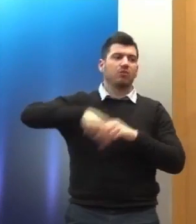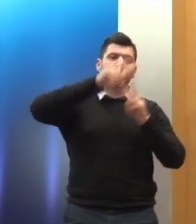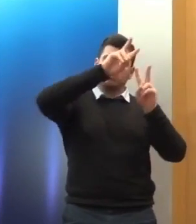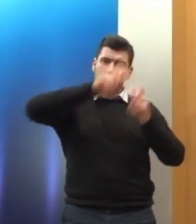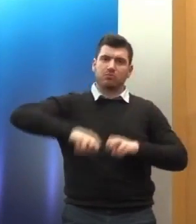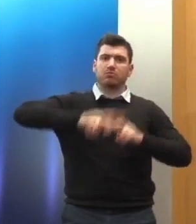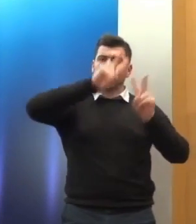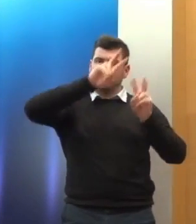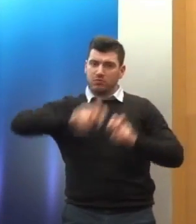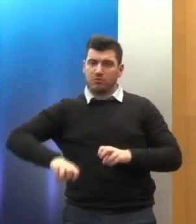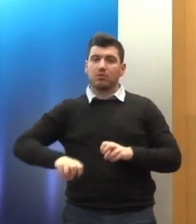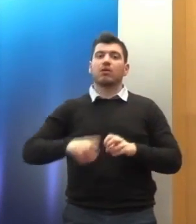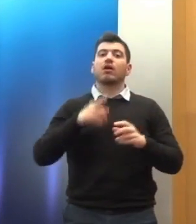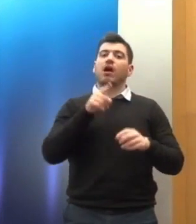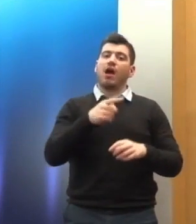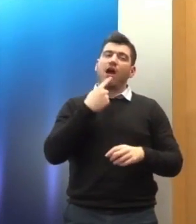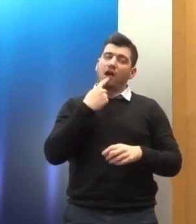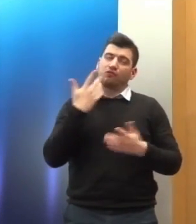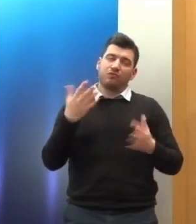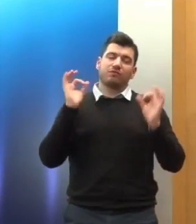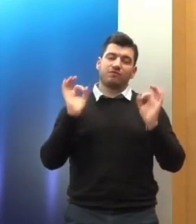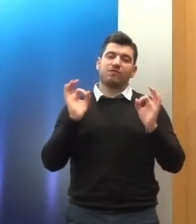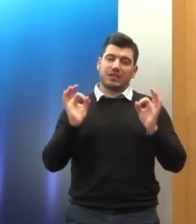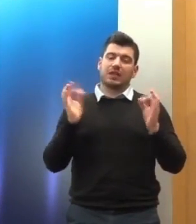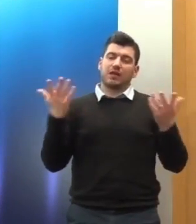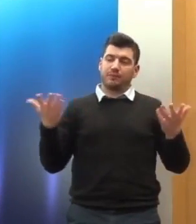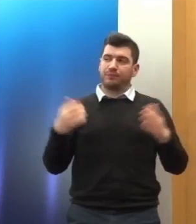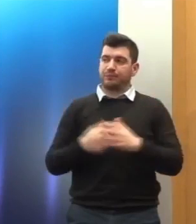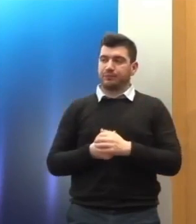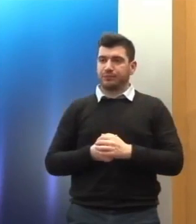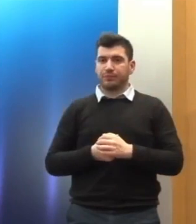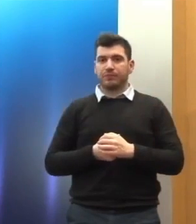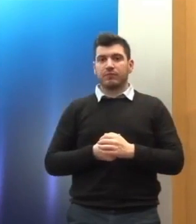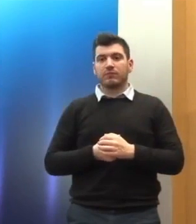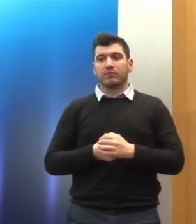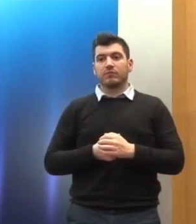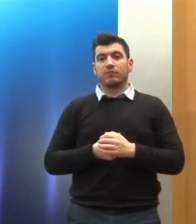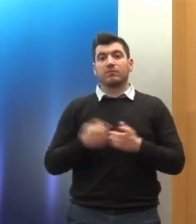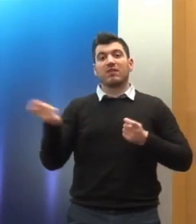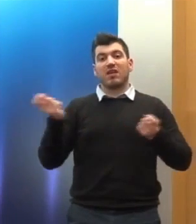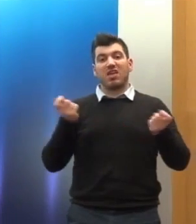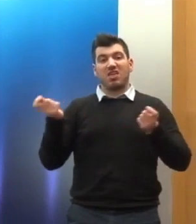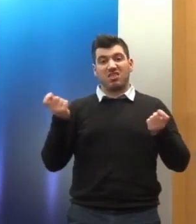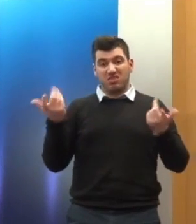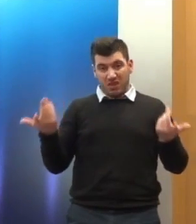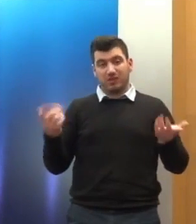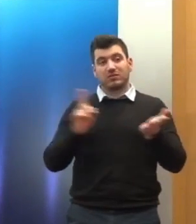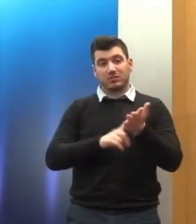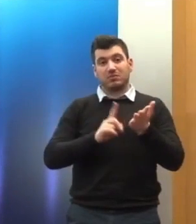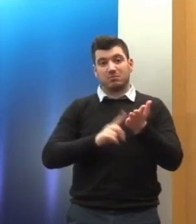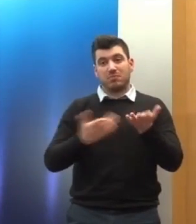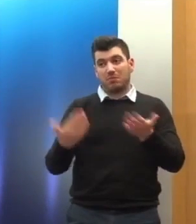Αυτό, προφανώς, και εδώ καλείται η διοίκηση να αναλάβει κάθε φορά την ευθύνη της